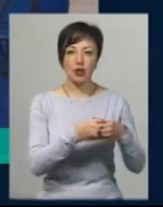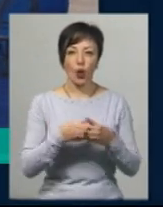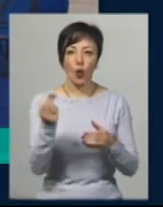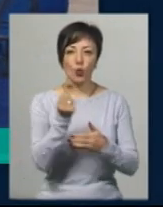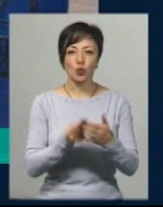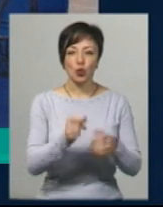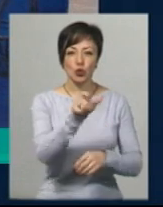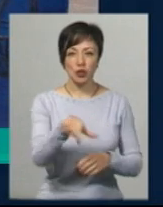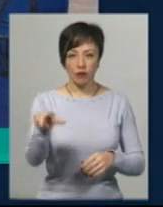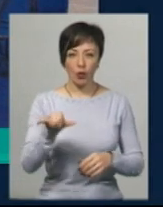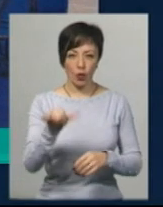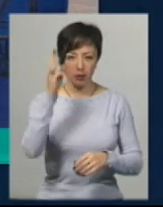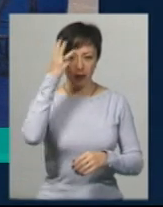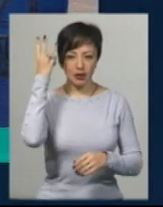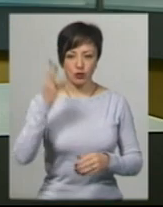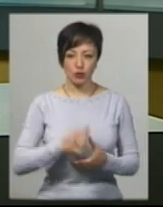Хмельницькому.